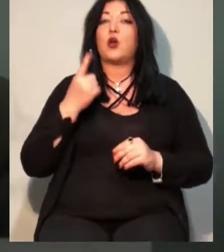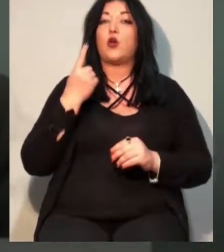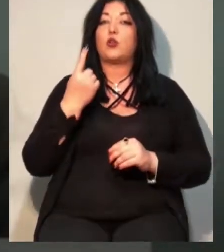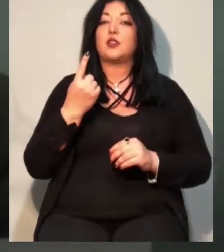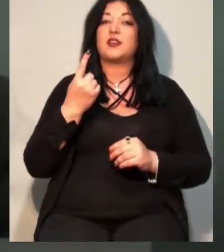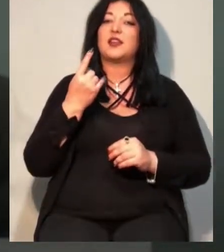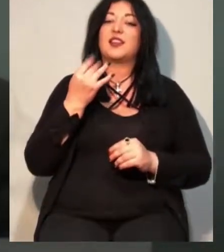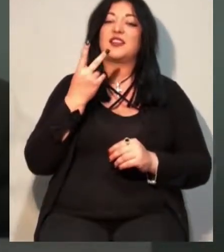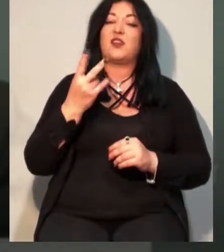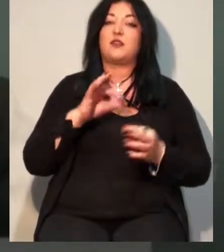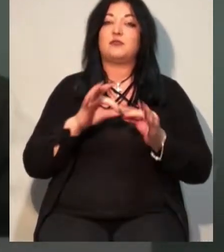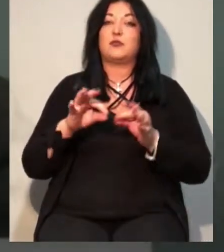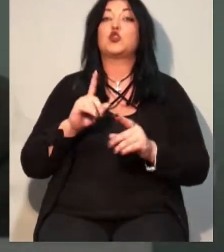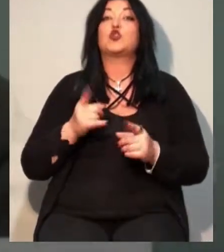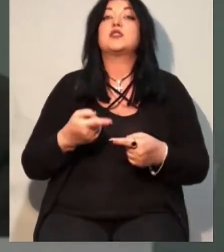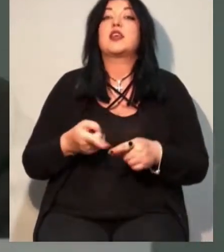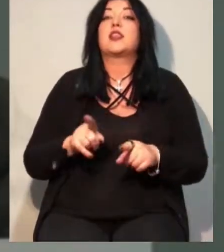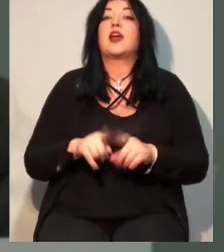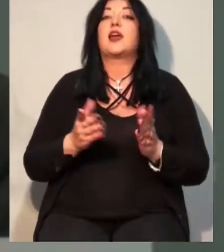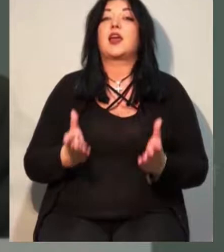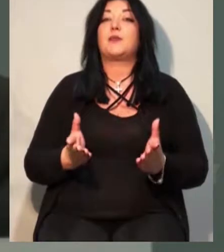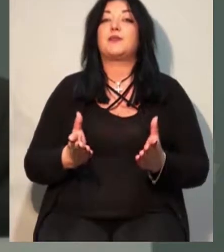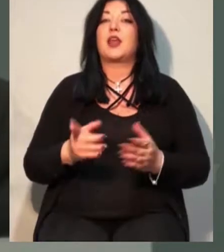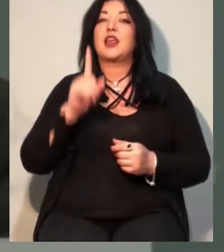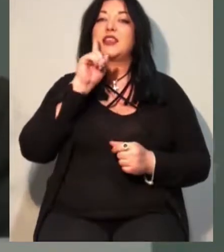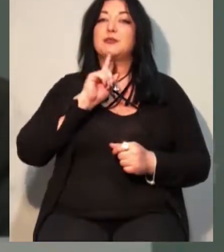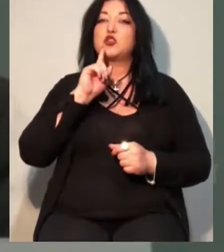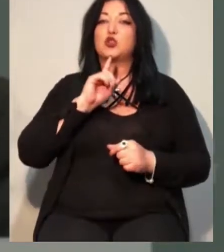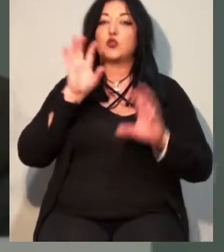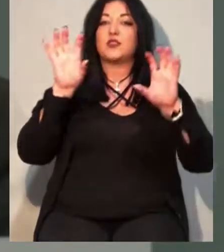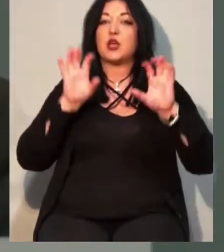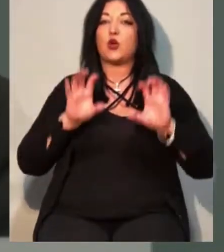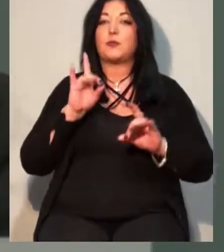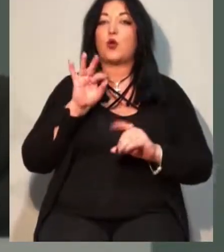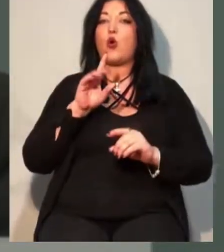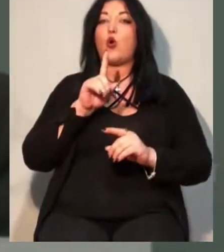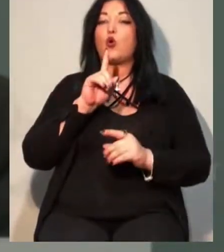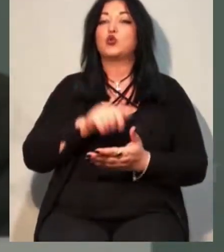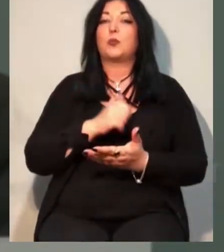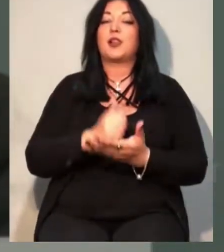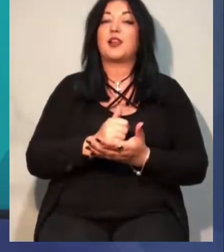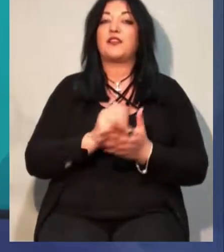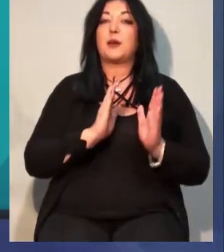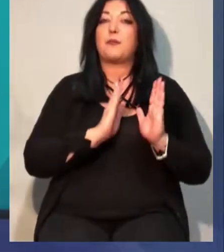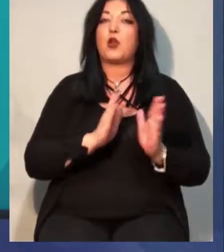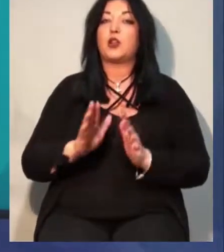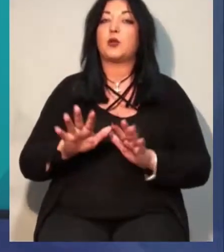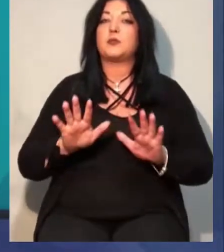Ось і все. Що це таке? Тимчасовий закон про особливий порядок місцевого самоврядування.